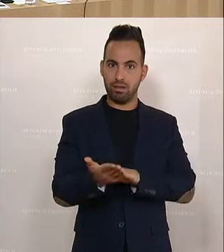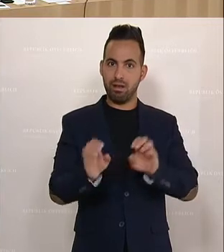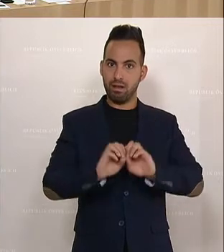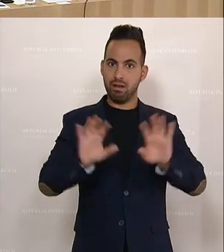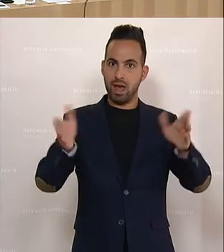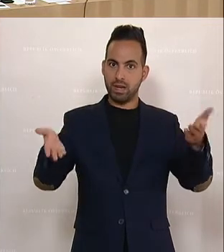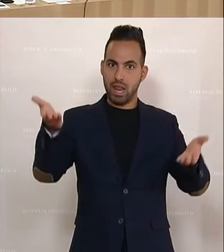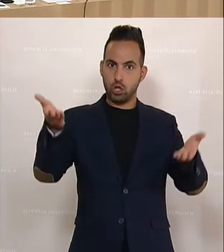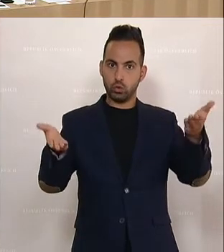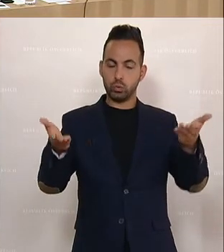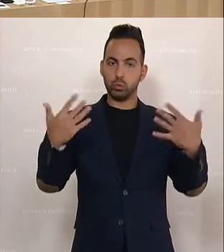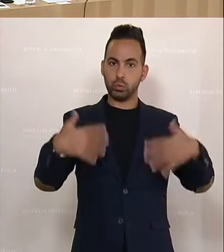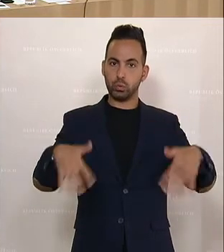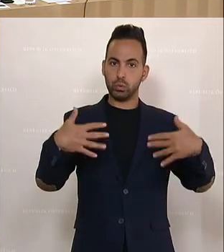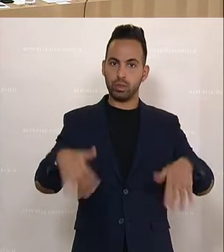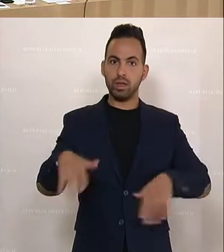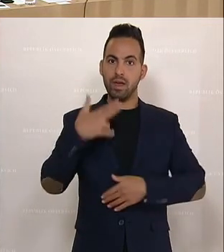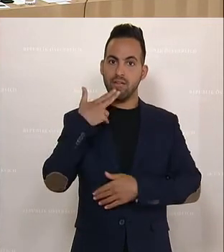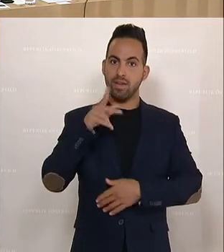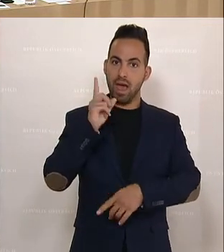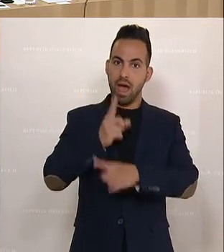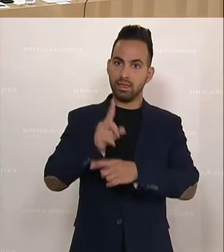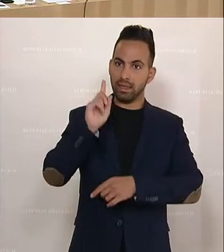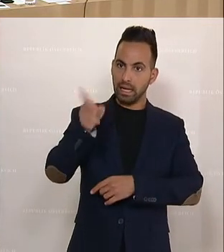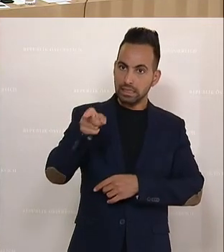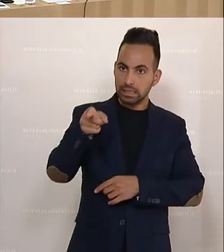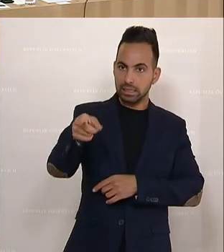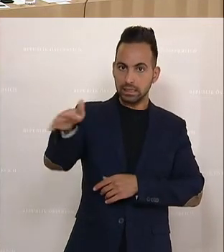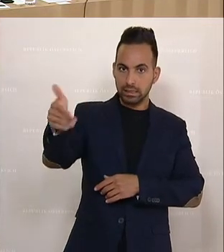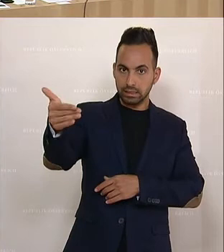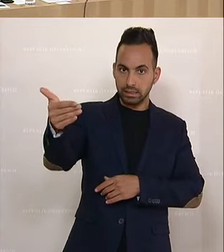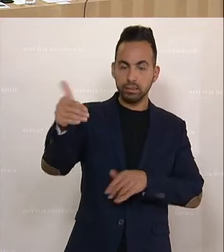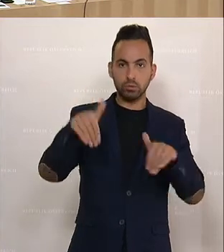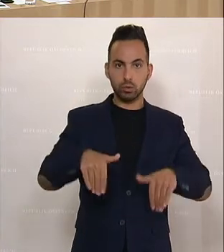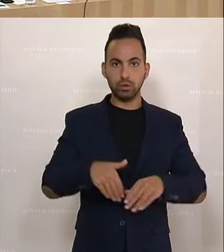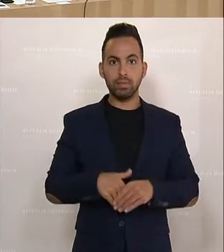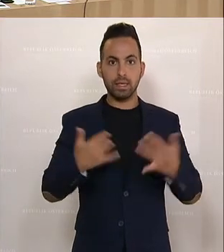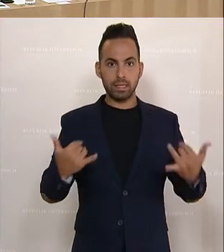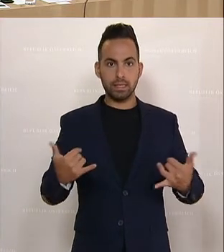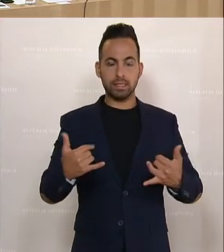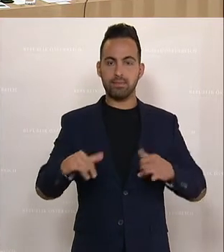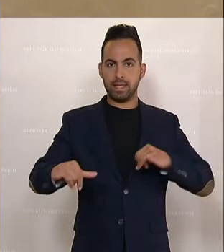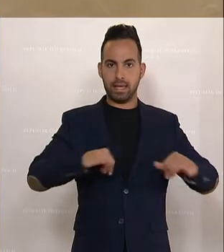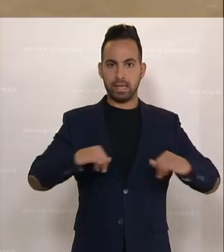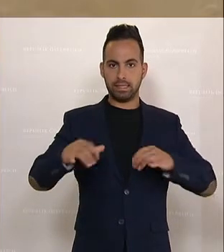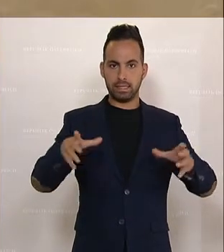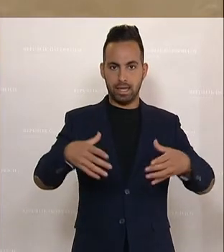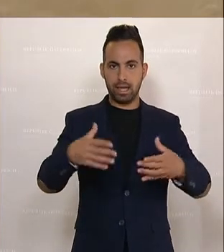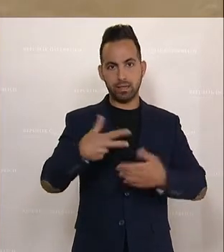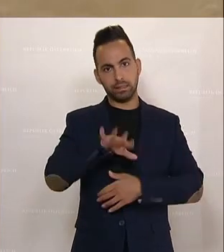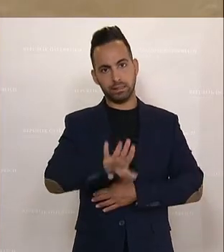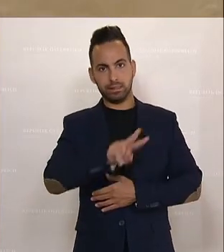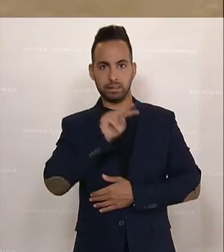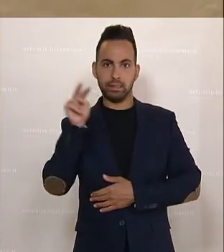Relation es geht und wen man adressieren muss. Jetzt aus Sicht der Kasse ist es, wie schon vorher gesagt,